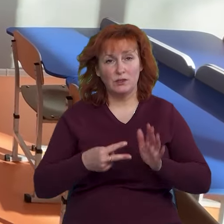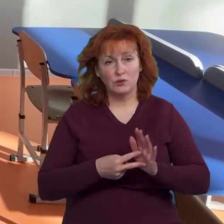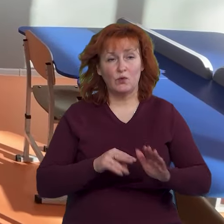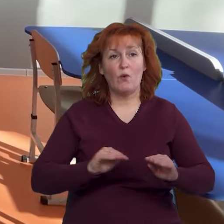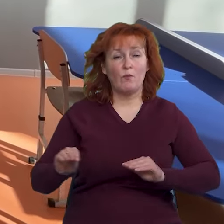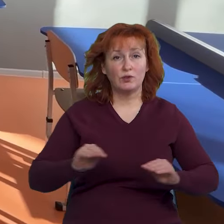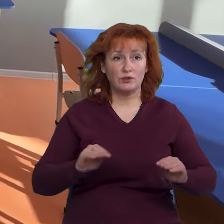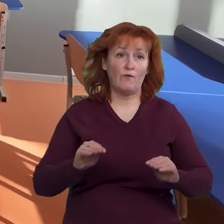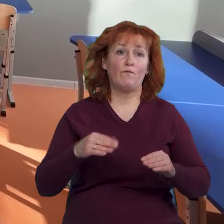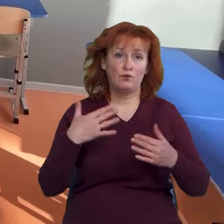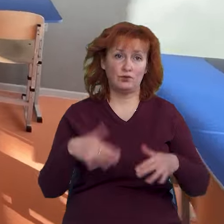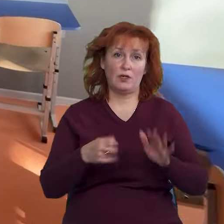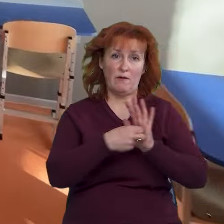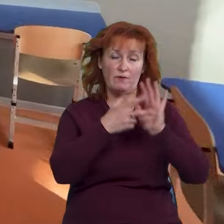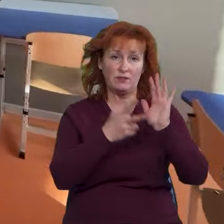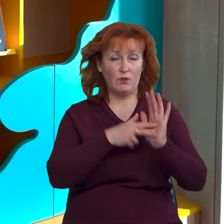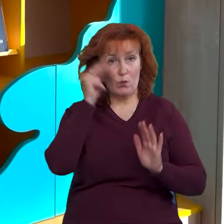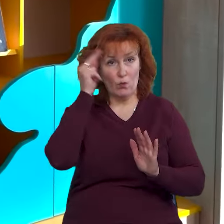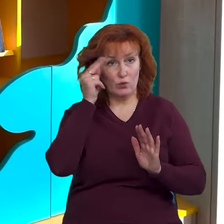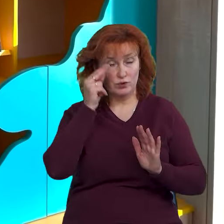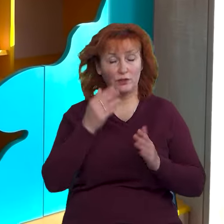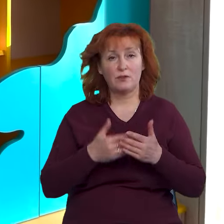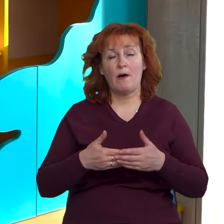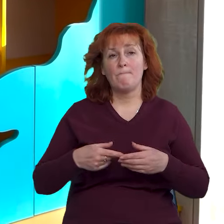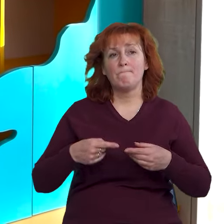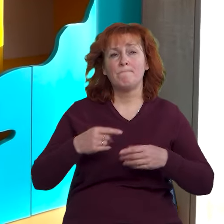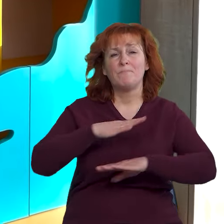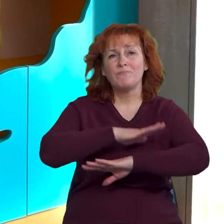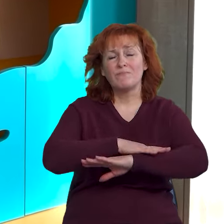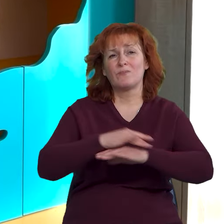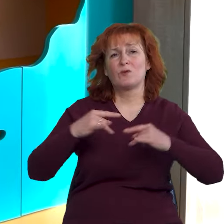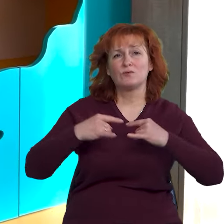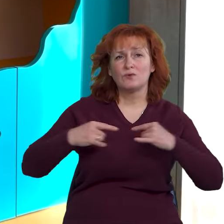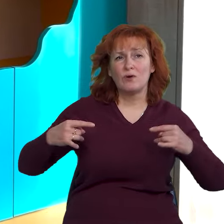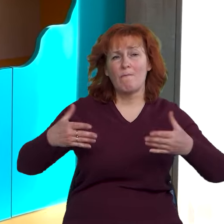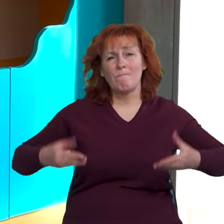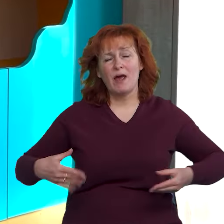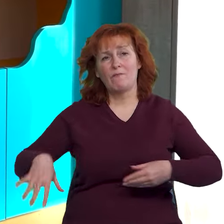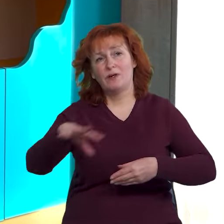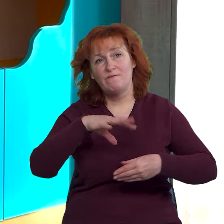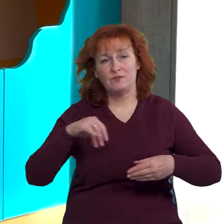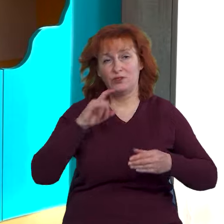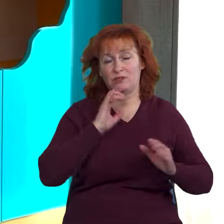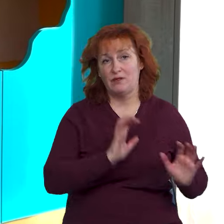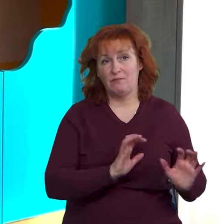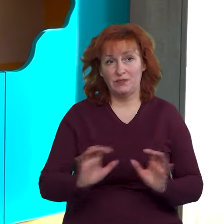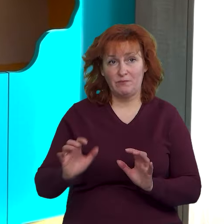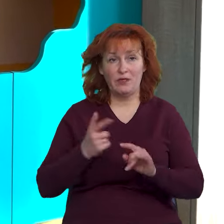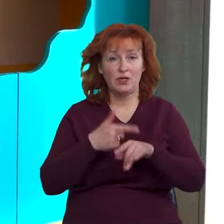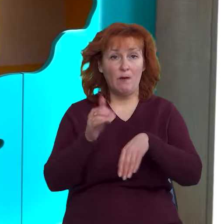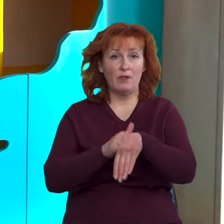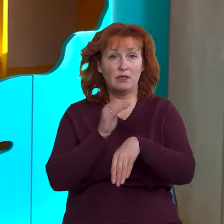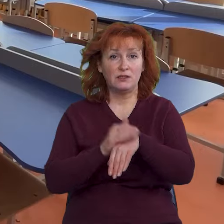облаштовані робочі місця для 18 учнів. Меблями та комп'ютерною технікою відремонтовані класи забезпечили у благодійному